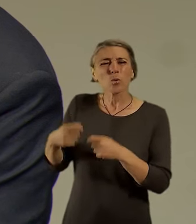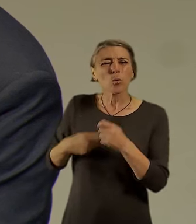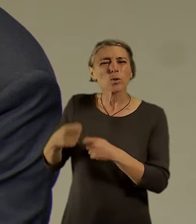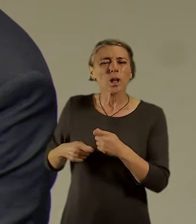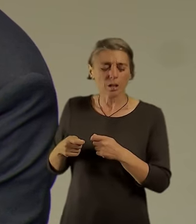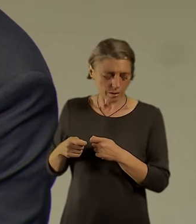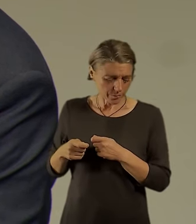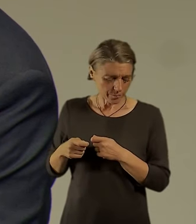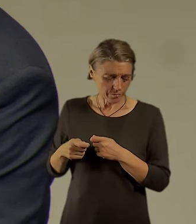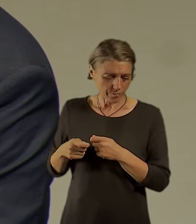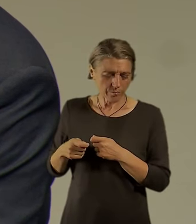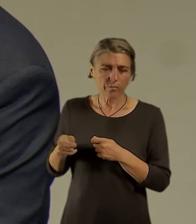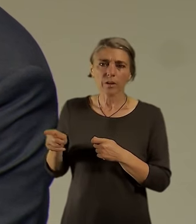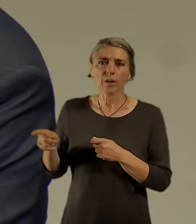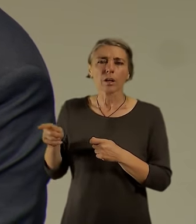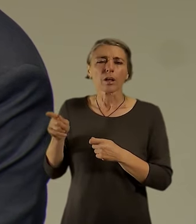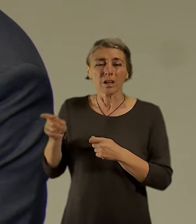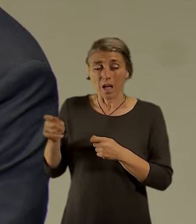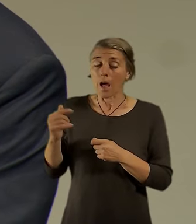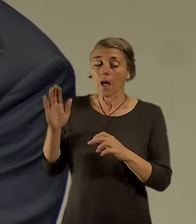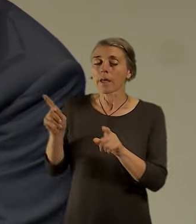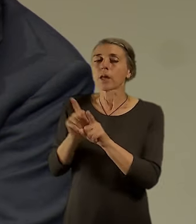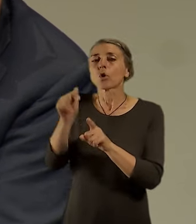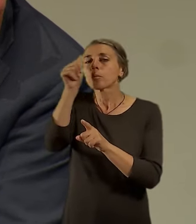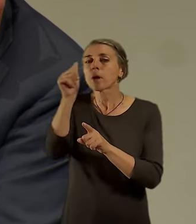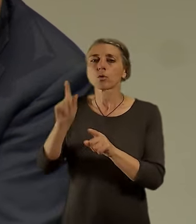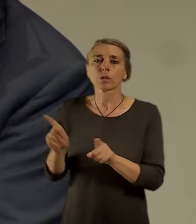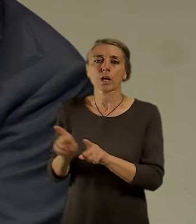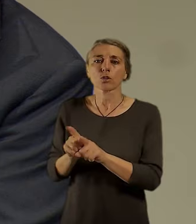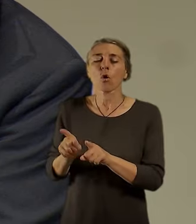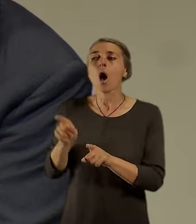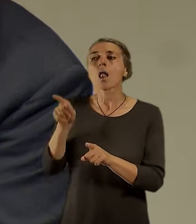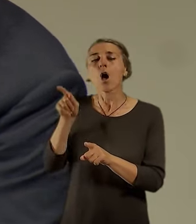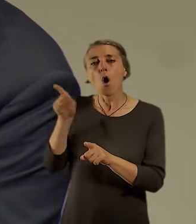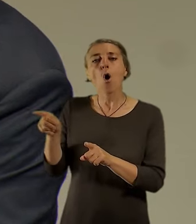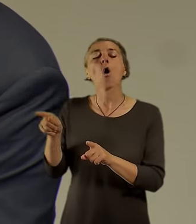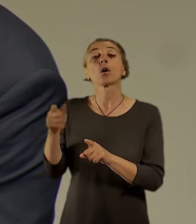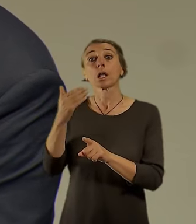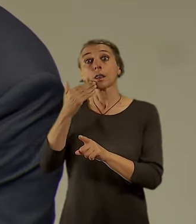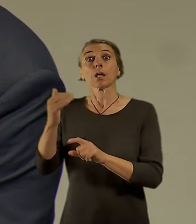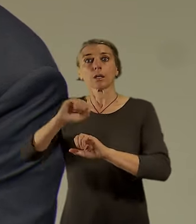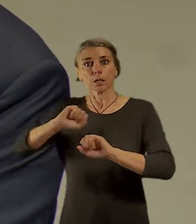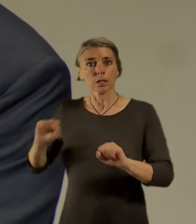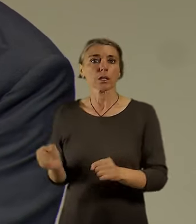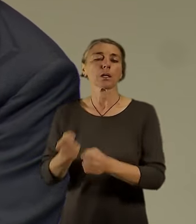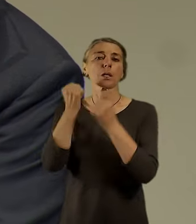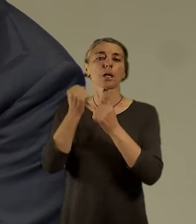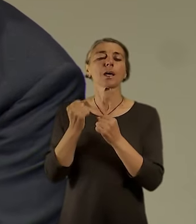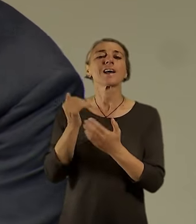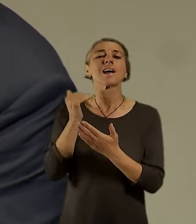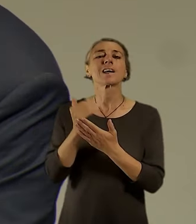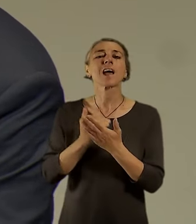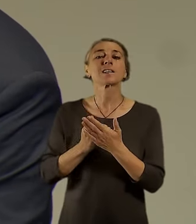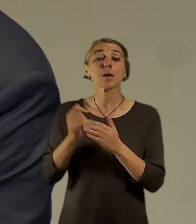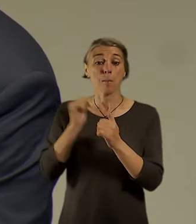a ten zaříděl vlastně ten recept z telefonu. A to je vlastně jako drobná technologická